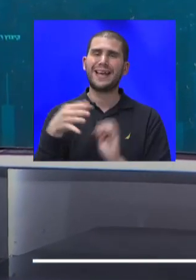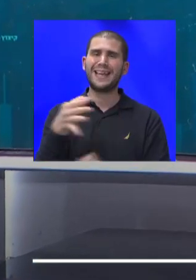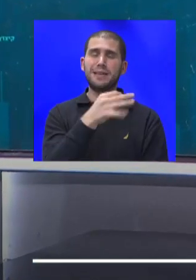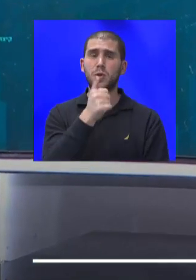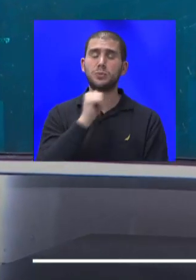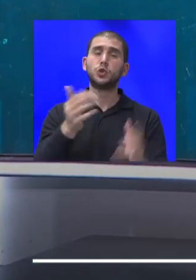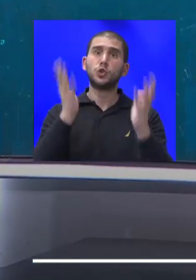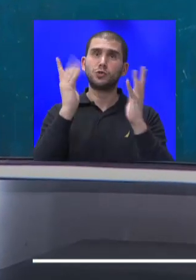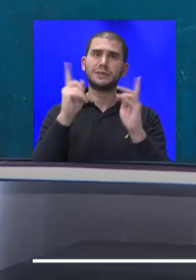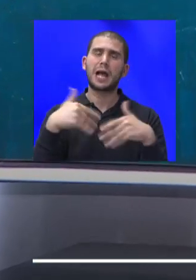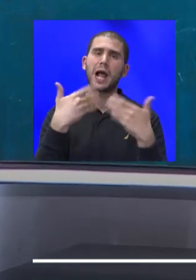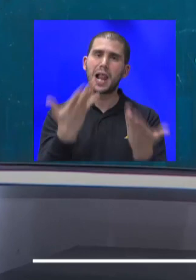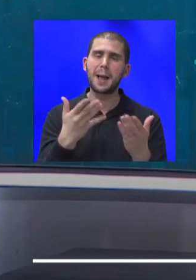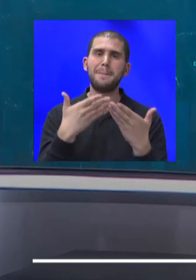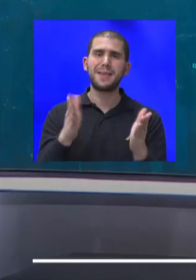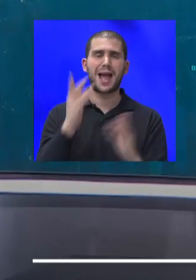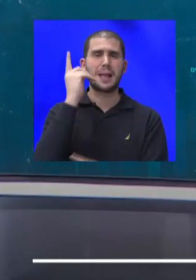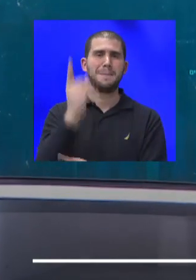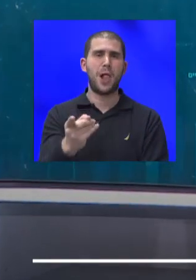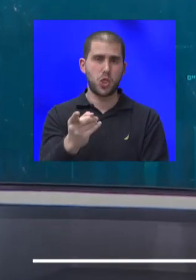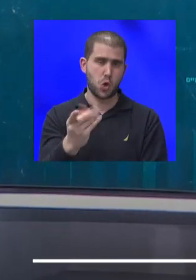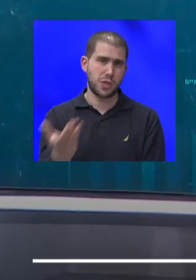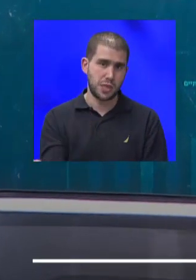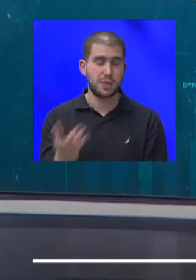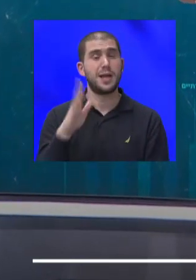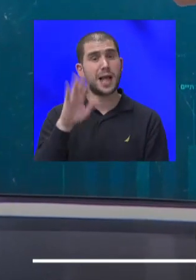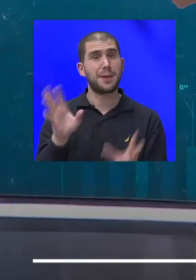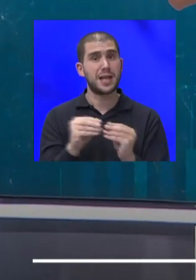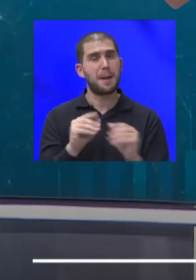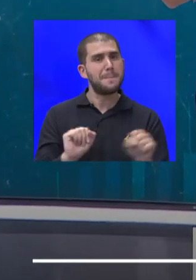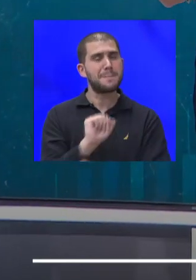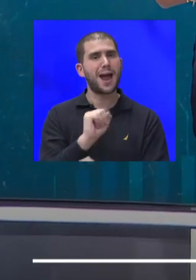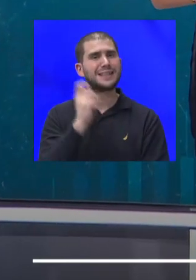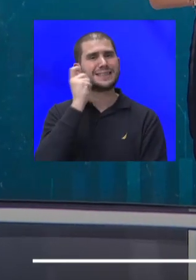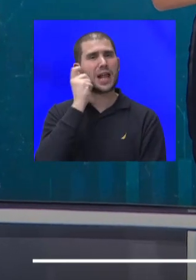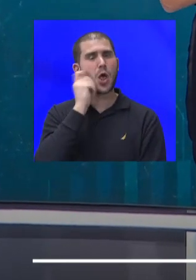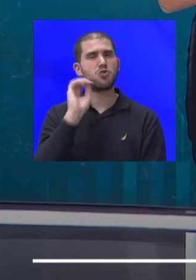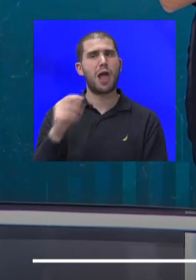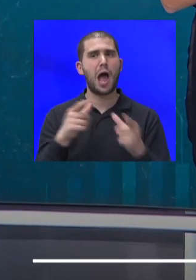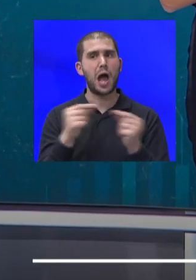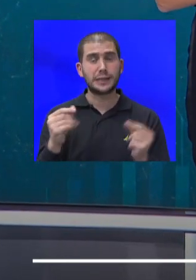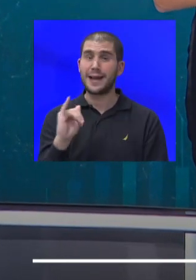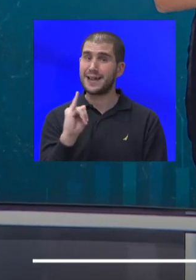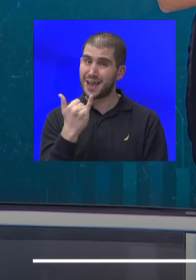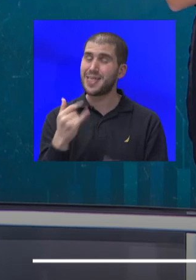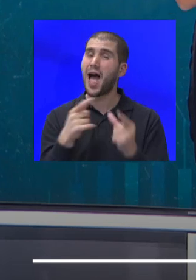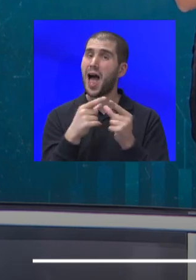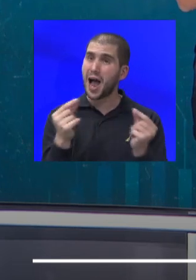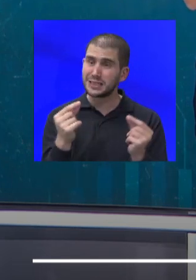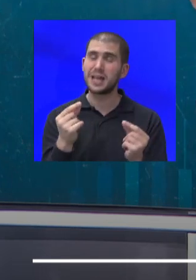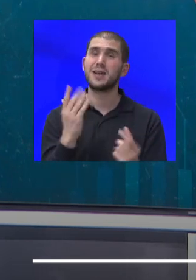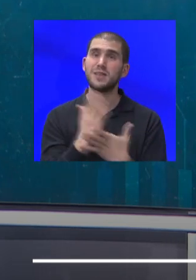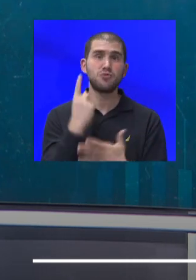לפתיחה של בתי המלון בה, נהיה גם עם מחאת הסלולר של רצועת עזה, כן, רצועת עזה, נשמע איך העזאתים